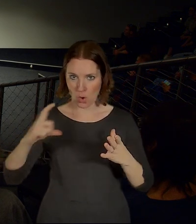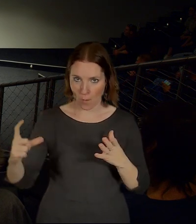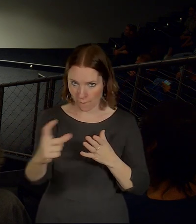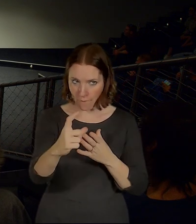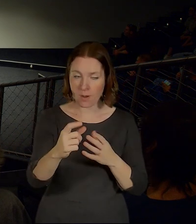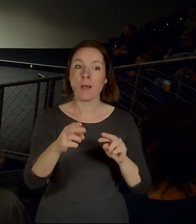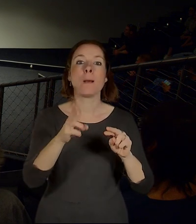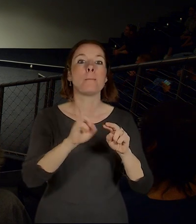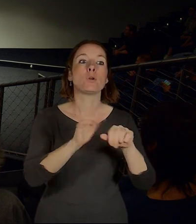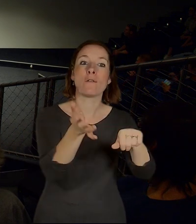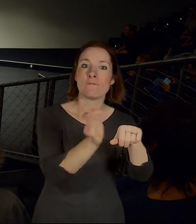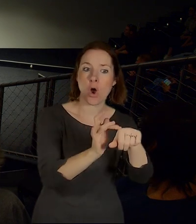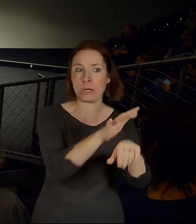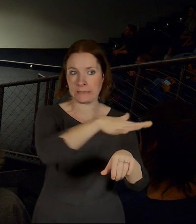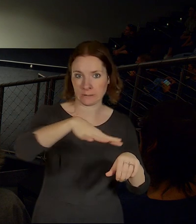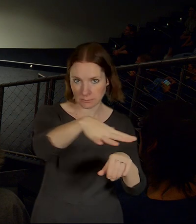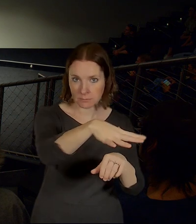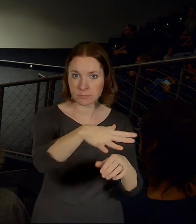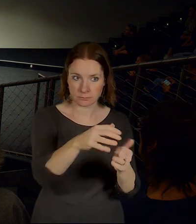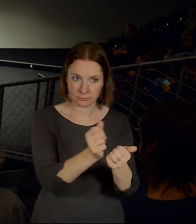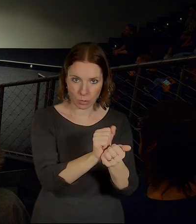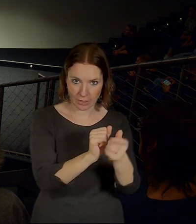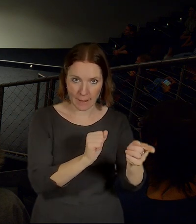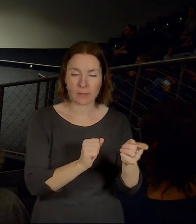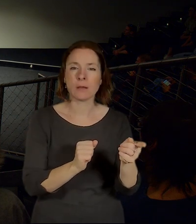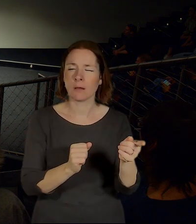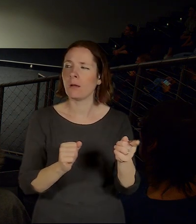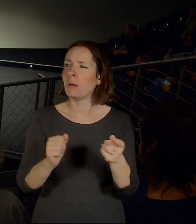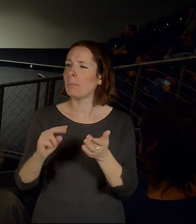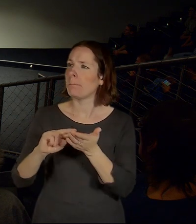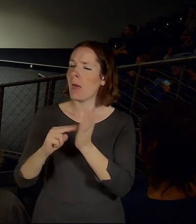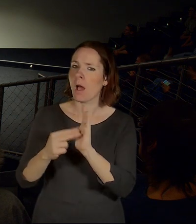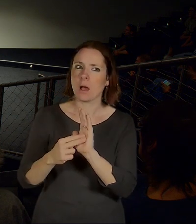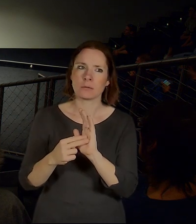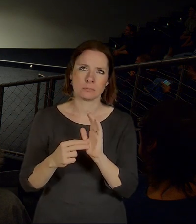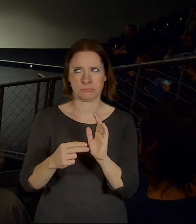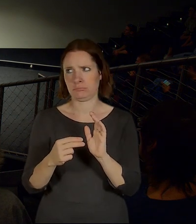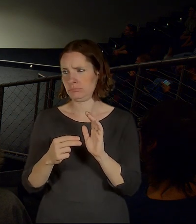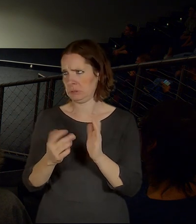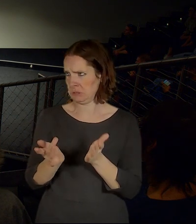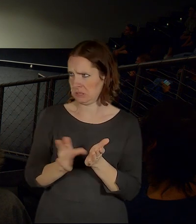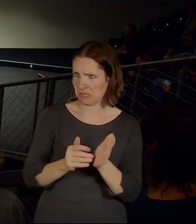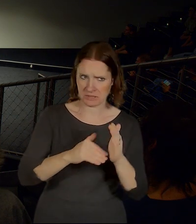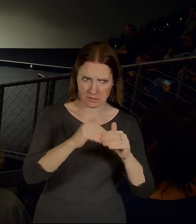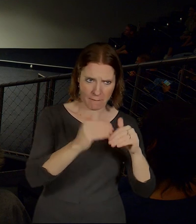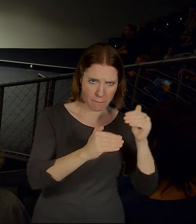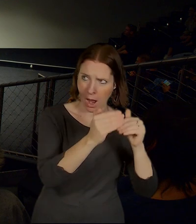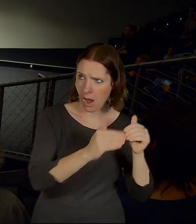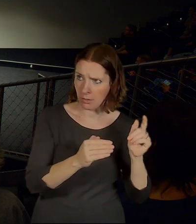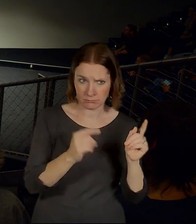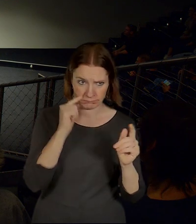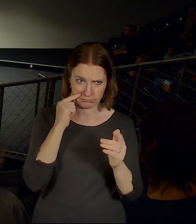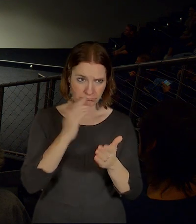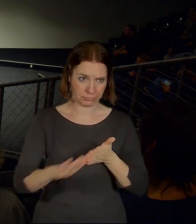teprve, kdy se tam uvolní nějaké místo o tom konceptu s nějakým zařízením staveniště, to si teda nejsem vůbec jistý, to o tom slyším prvně.